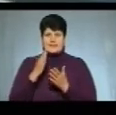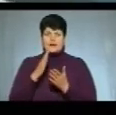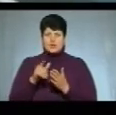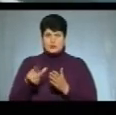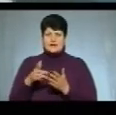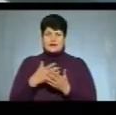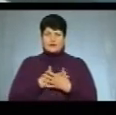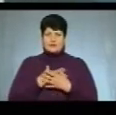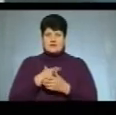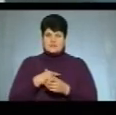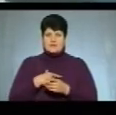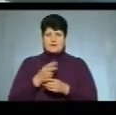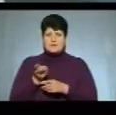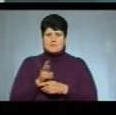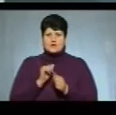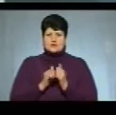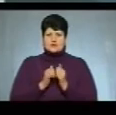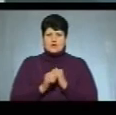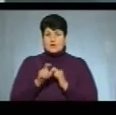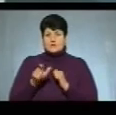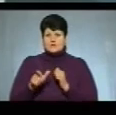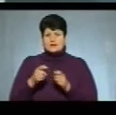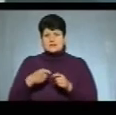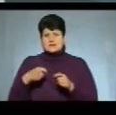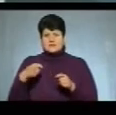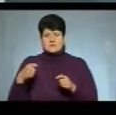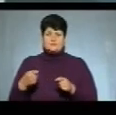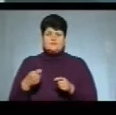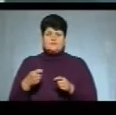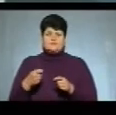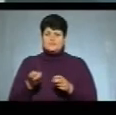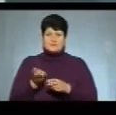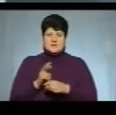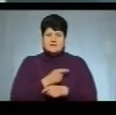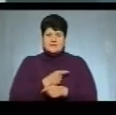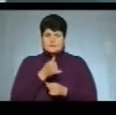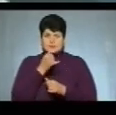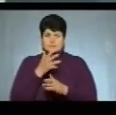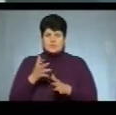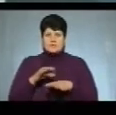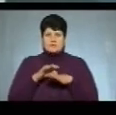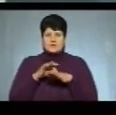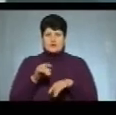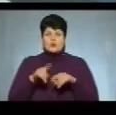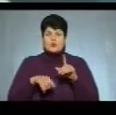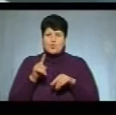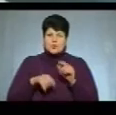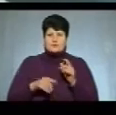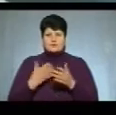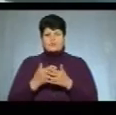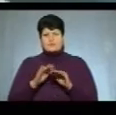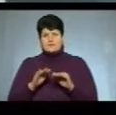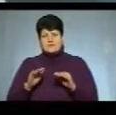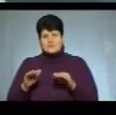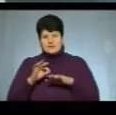себе, і вони приходять частіше, а є люди, яких затягнути в лікарню практично неможливо. Вже їх приводять родичі або діти,